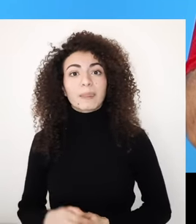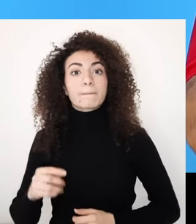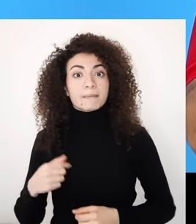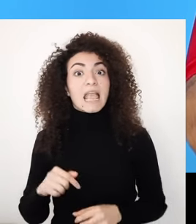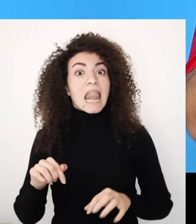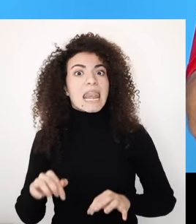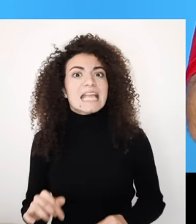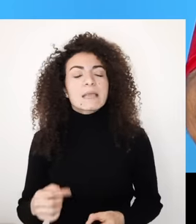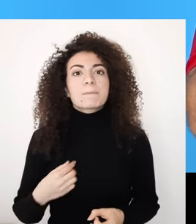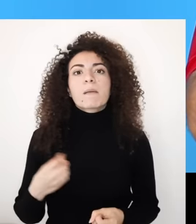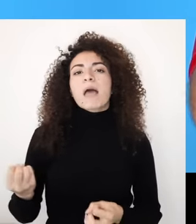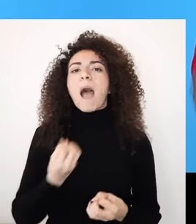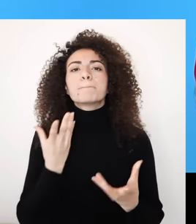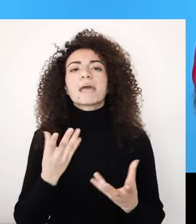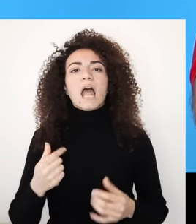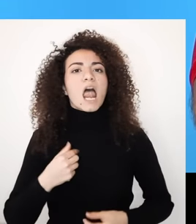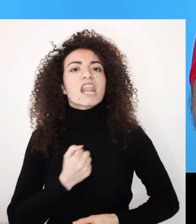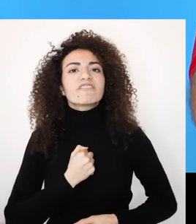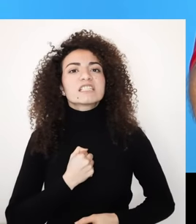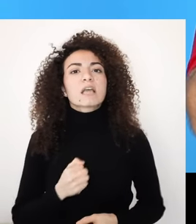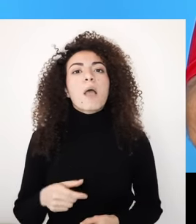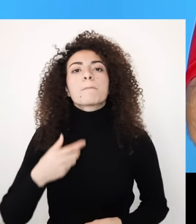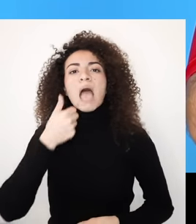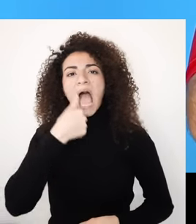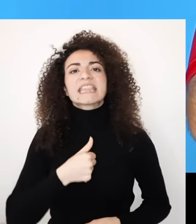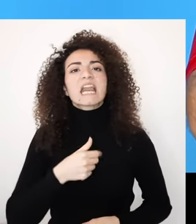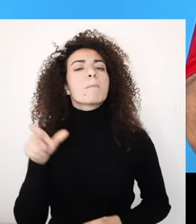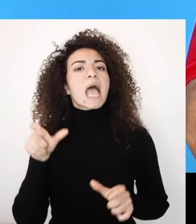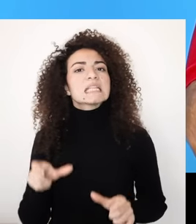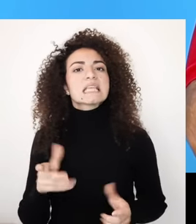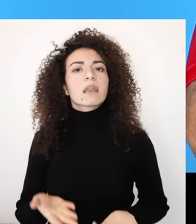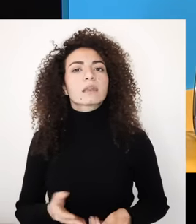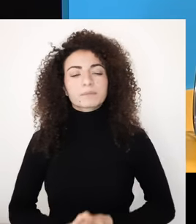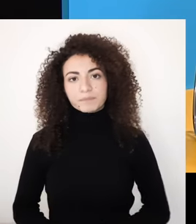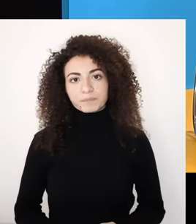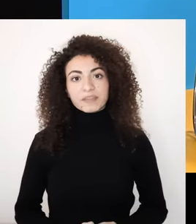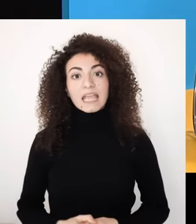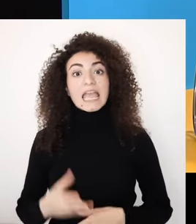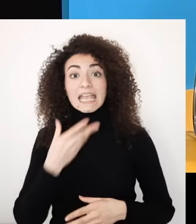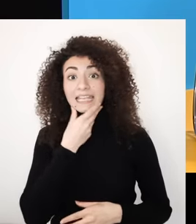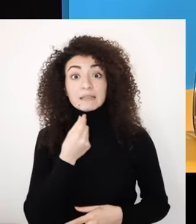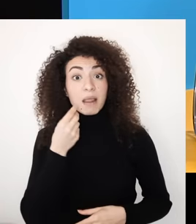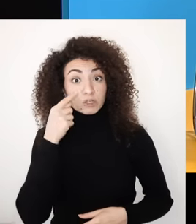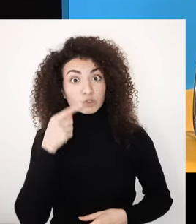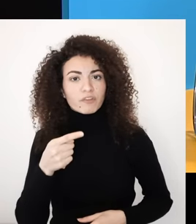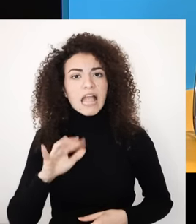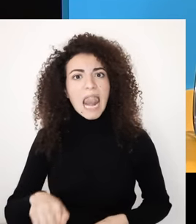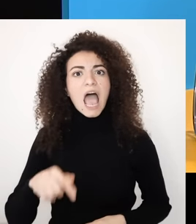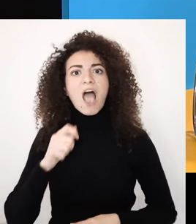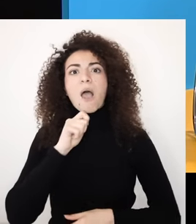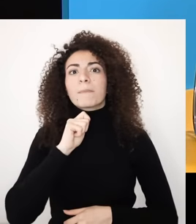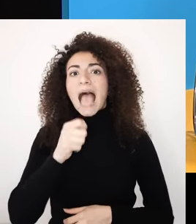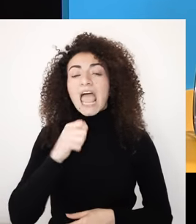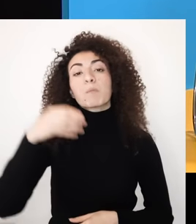نعبر عن خبرتنا كوجه من وجوه الاختبار الإنساني يلي بيحترم فرادة كل إنسان وبدأنا نلاحظ بداية نمو ثقافة